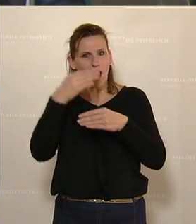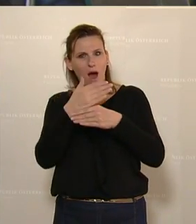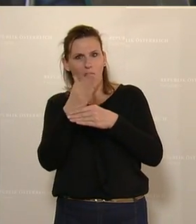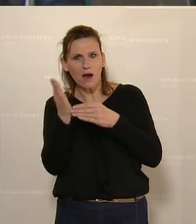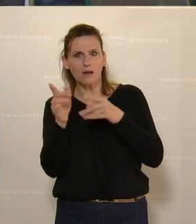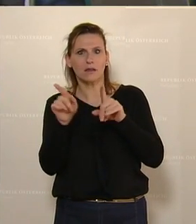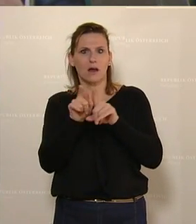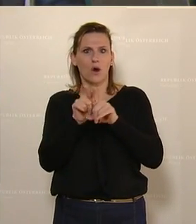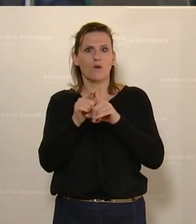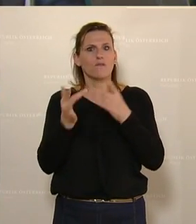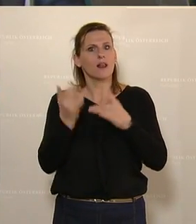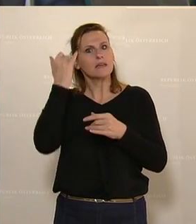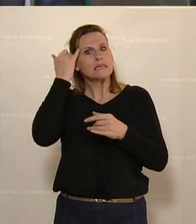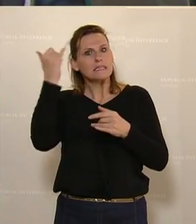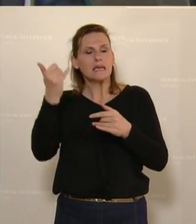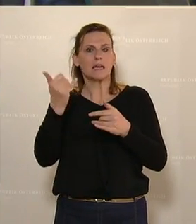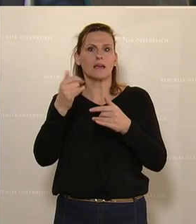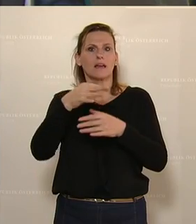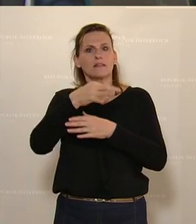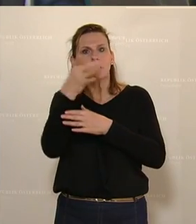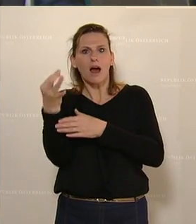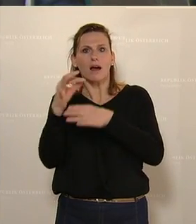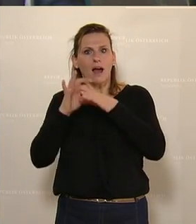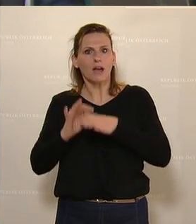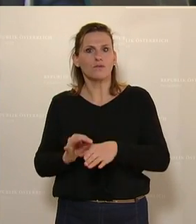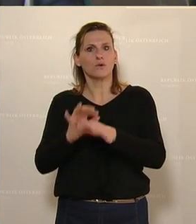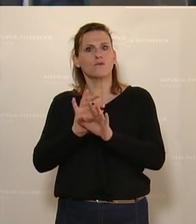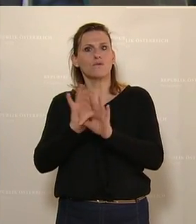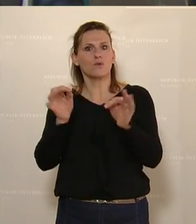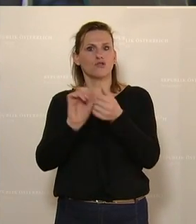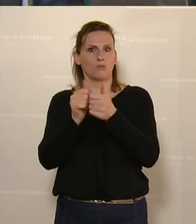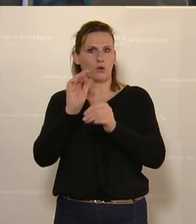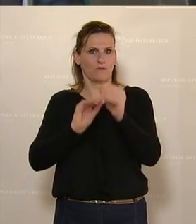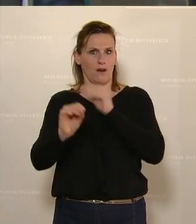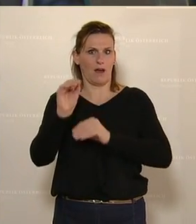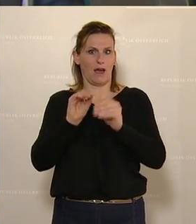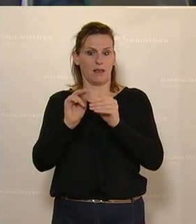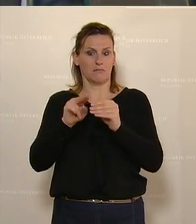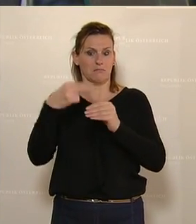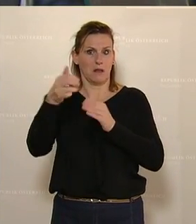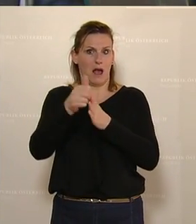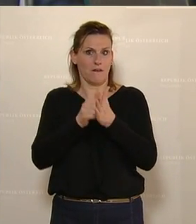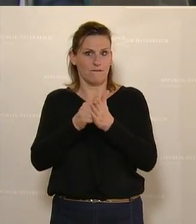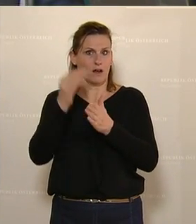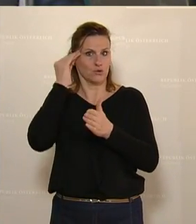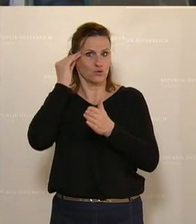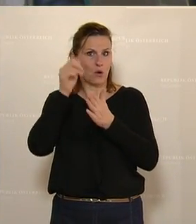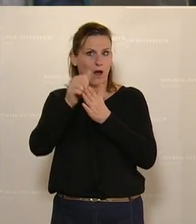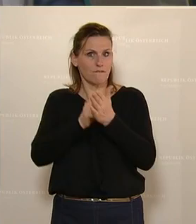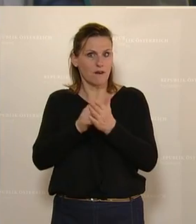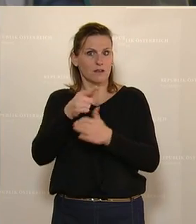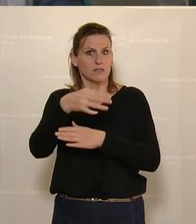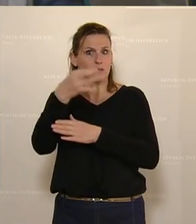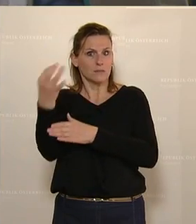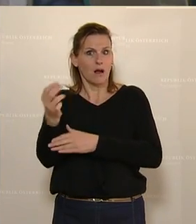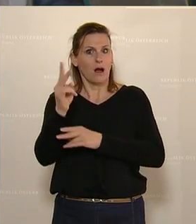Sportvereine auch einzuführen mit 15.000 Vereinen, irgendwann Anfang des Schulbeginnes. Und an diesen Tagen könnten